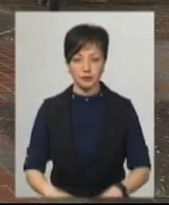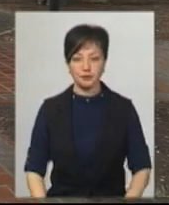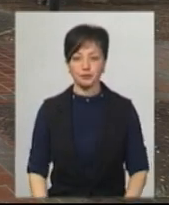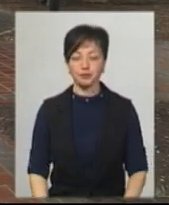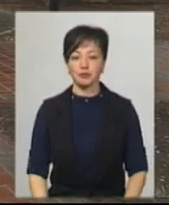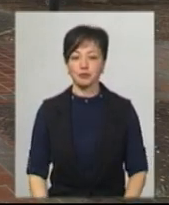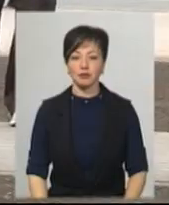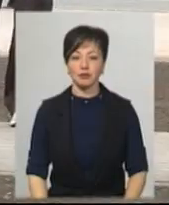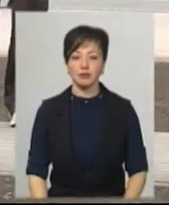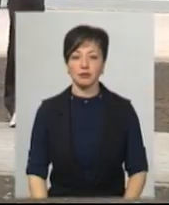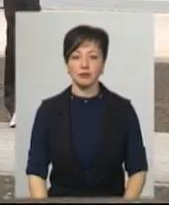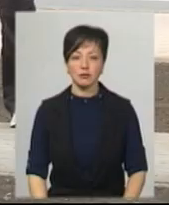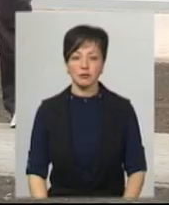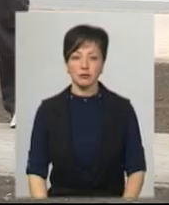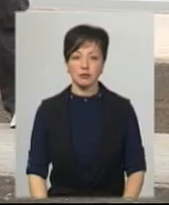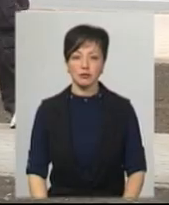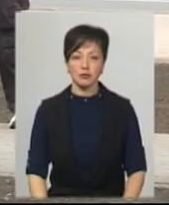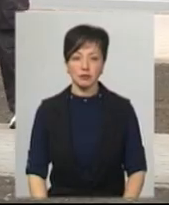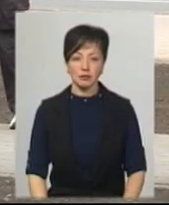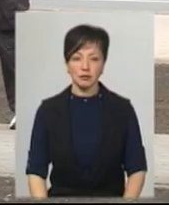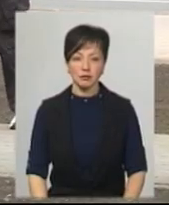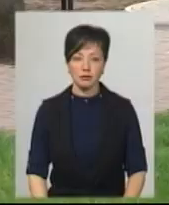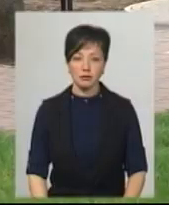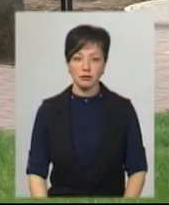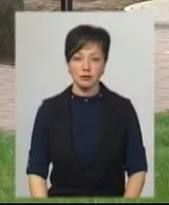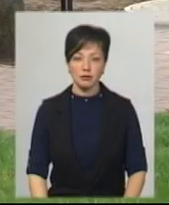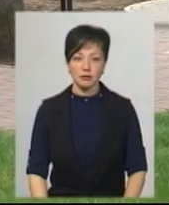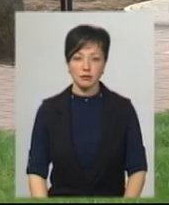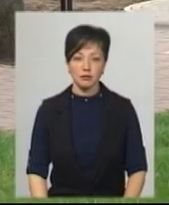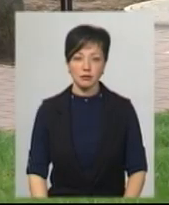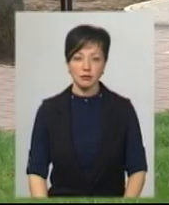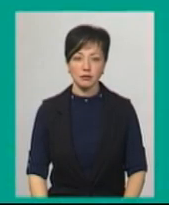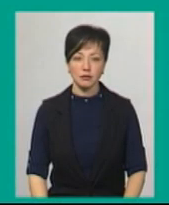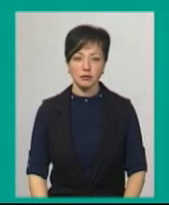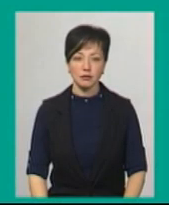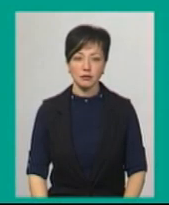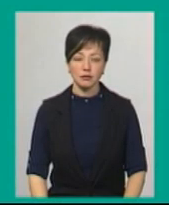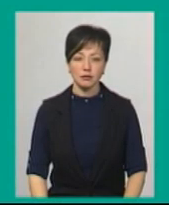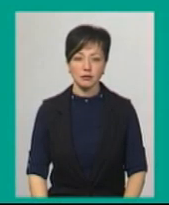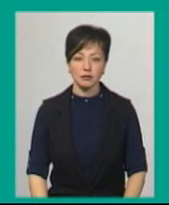рядом. Катерина Шевчук, Андрій Гумений. Новини на Суспільному. Хмельницький.